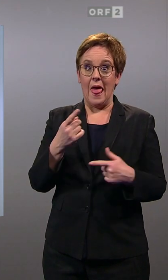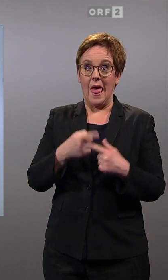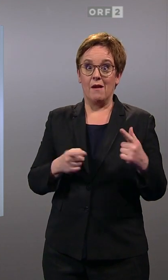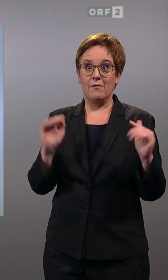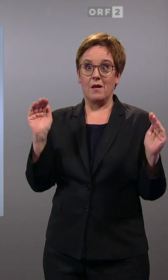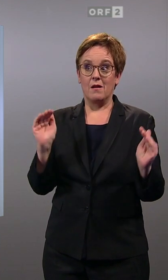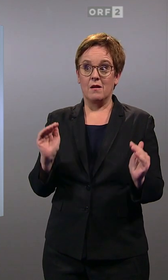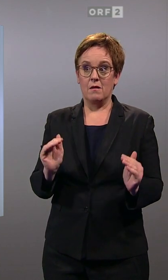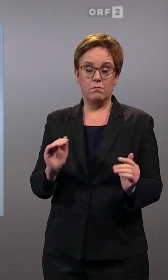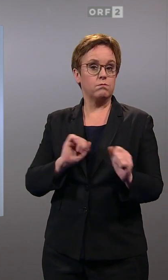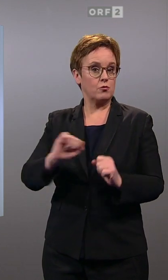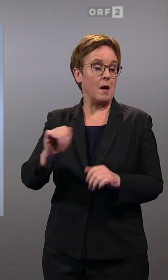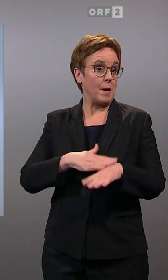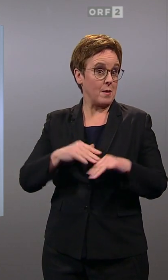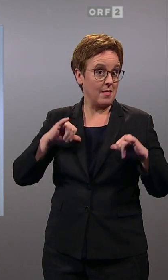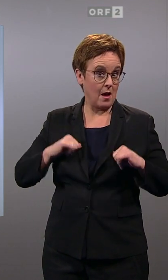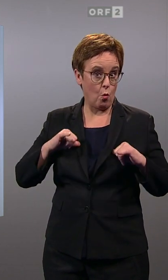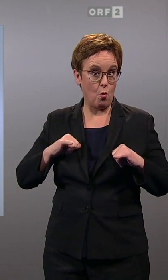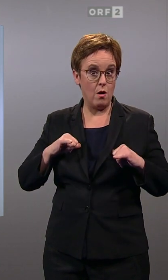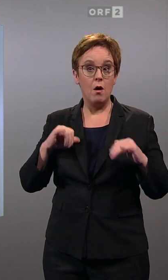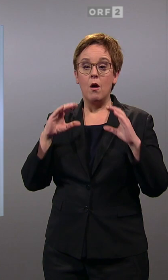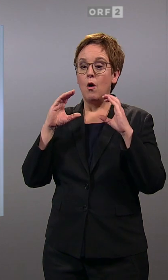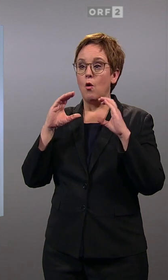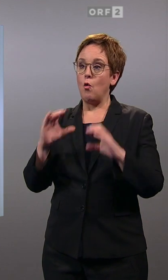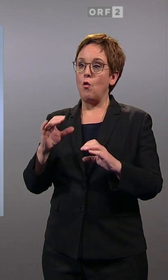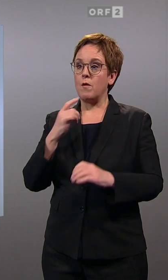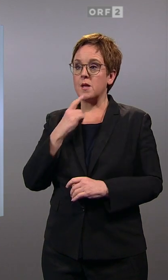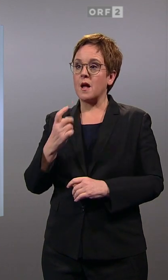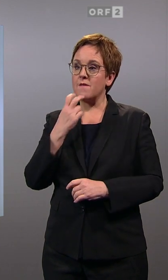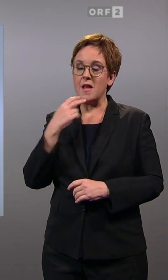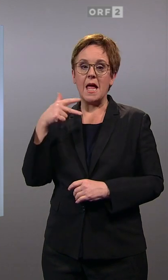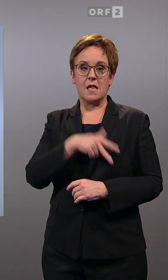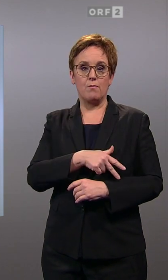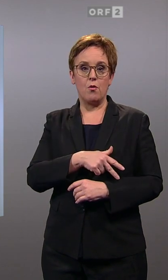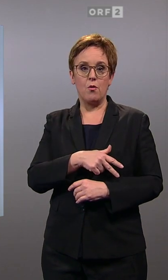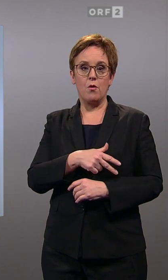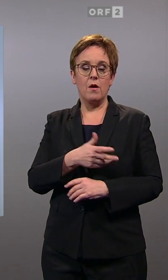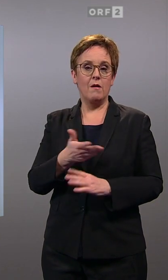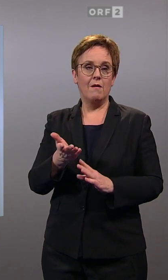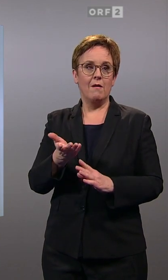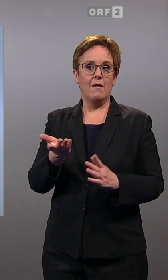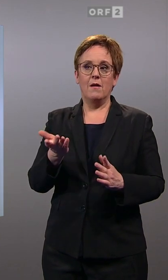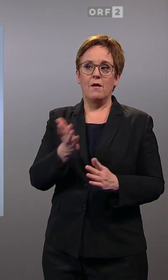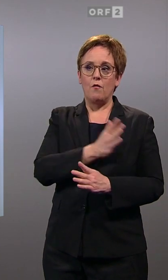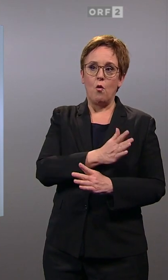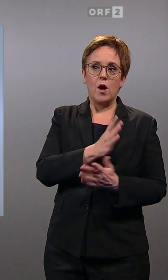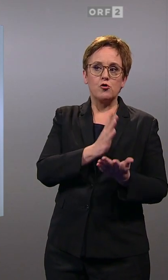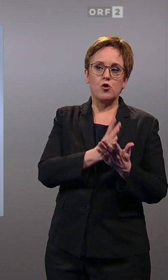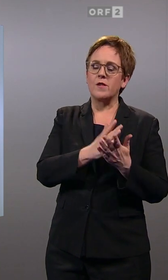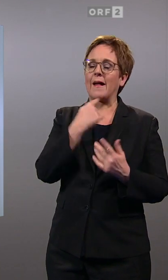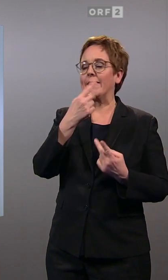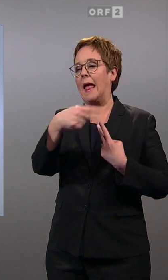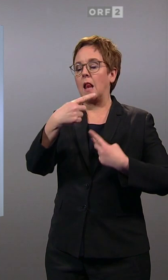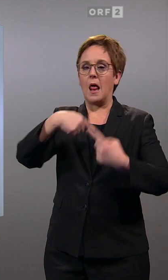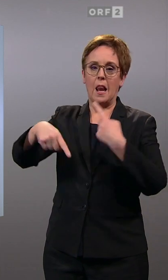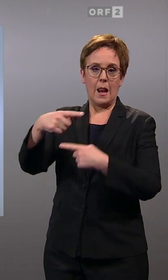schnell gehen kann. Zum Beispiel in Tirol, dass die ÖVP sagt, sie will eigentlich mit der SPÖ alles, was vorher zum Teil ausgeschlossen worden